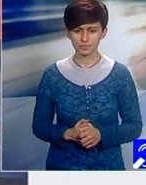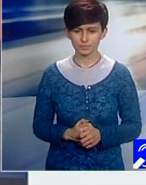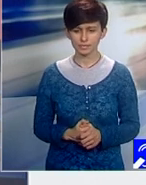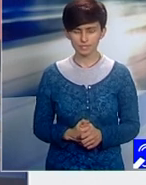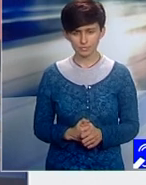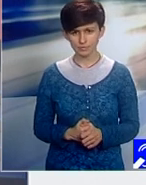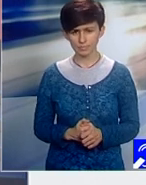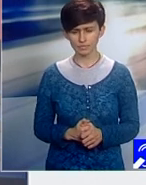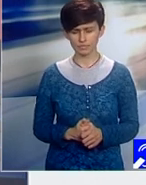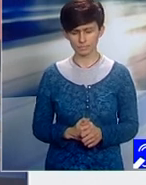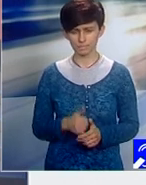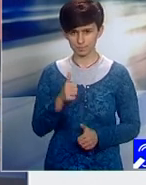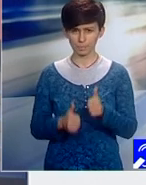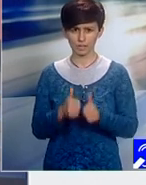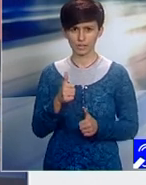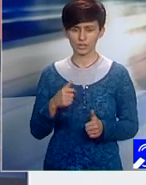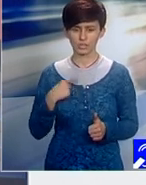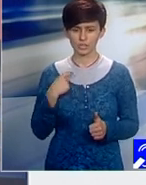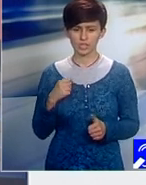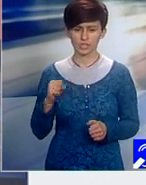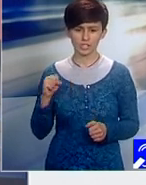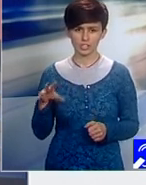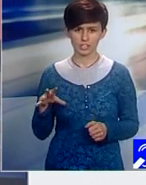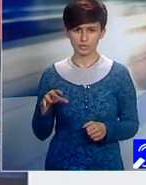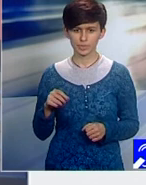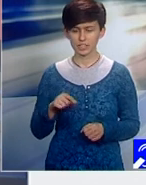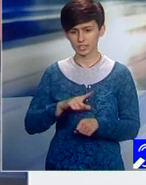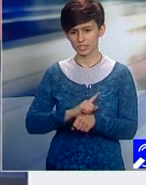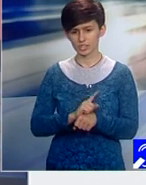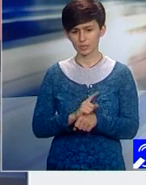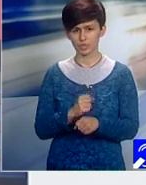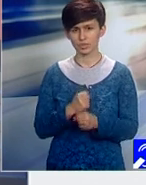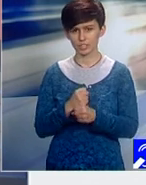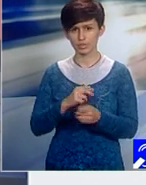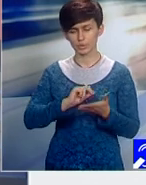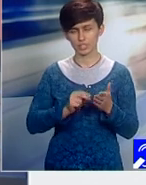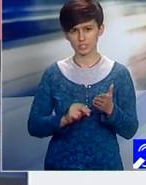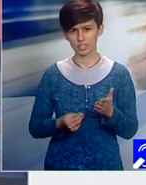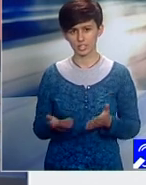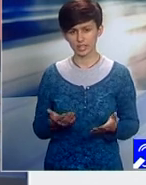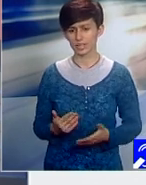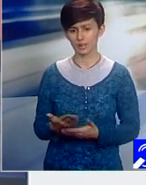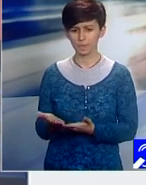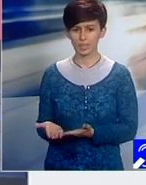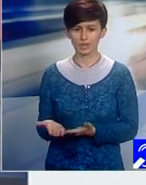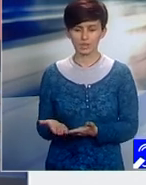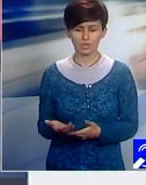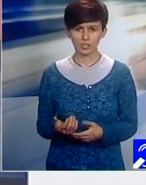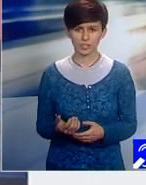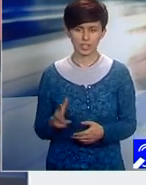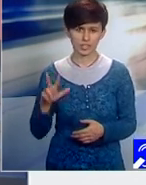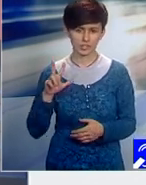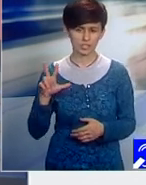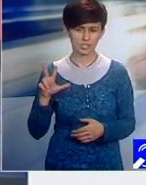concursul efectiv presupune 15 minute de lucru pe chestionarele care se împart în cele